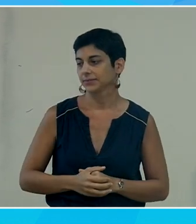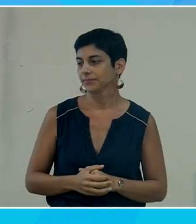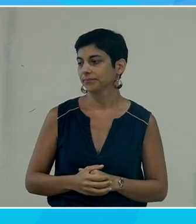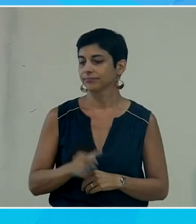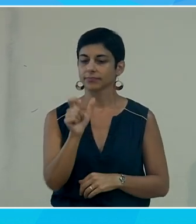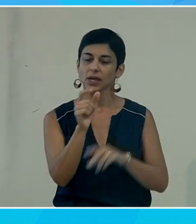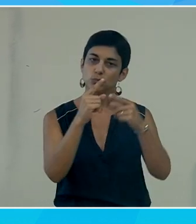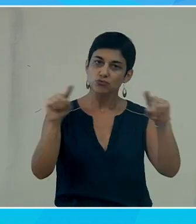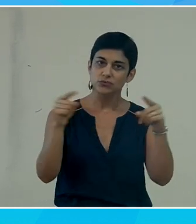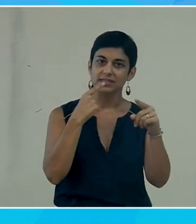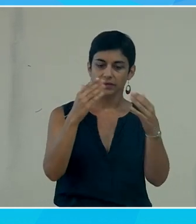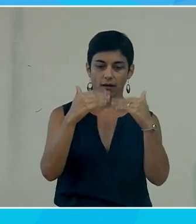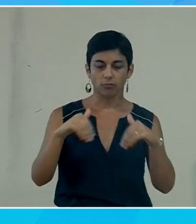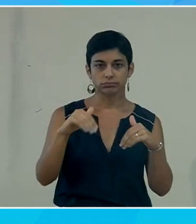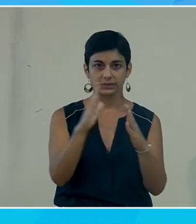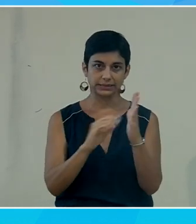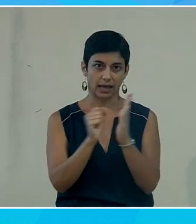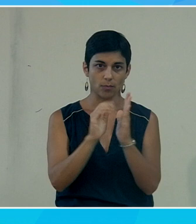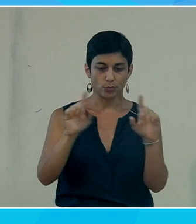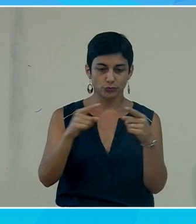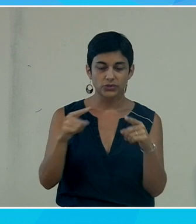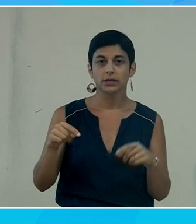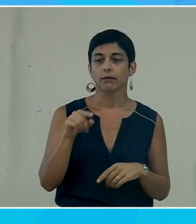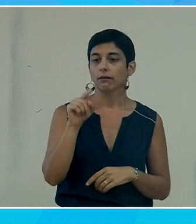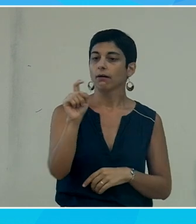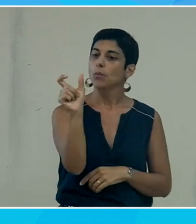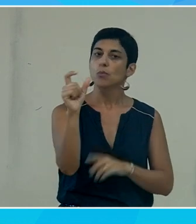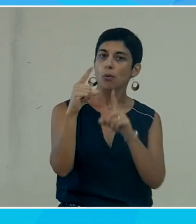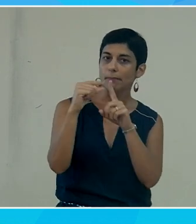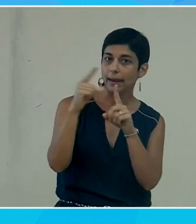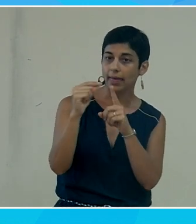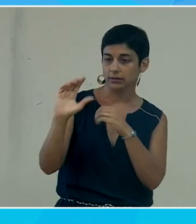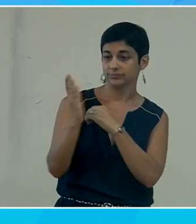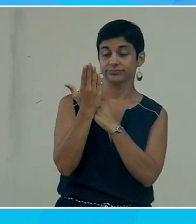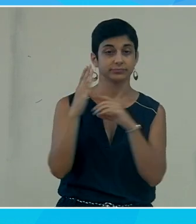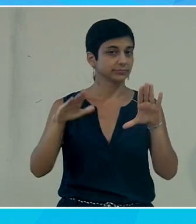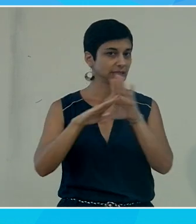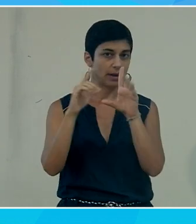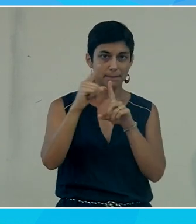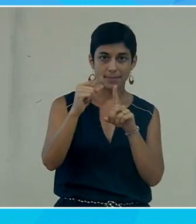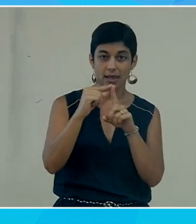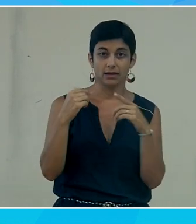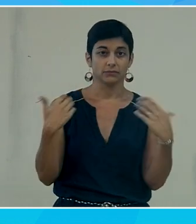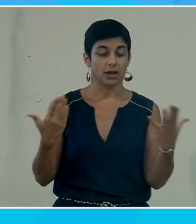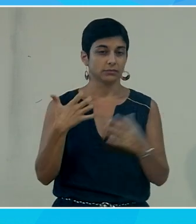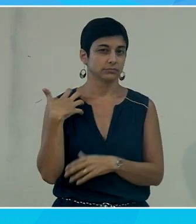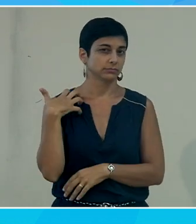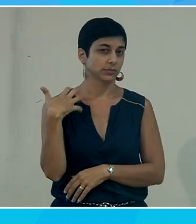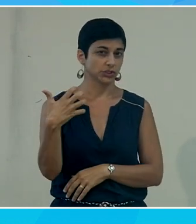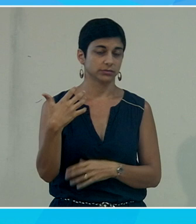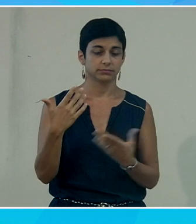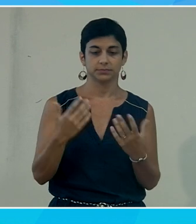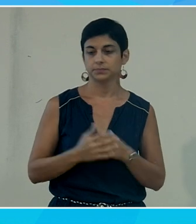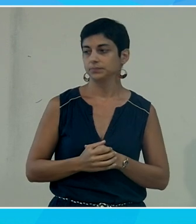musique je vais avoir des notes de musique si je prends du blé je vais avoir une photo de blé etc. donc j'ai quelque chose qui va